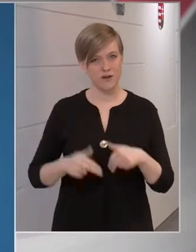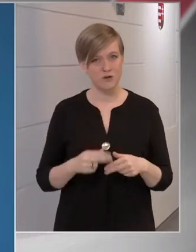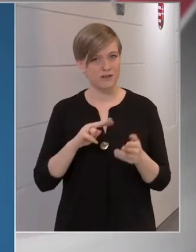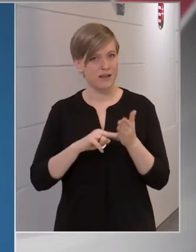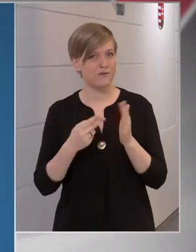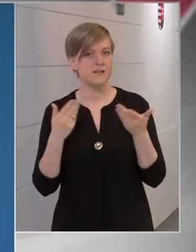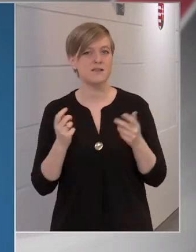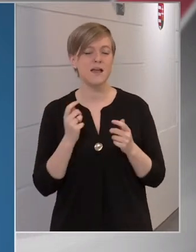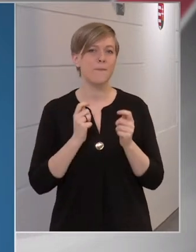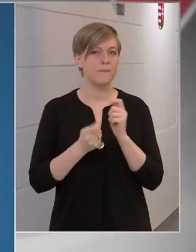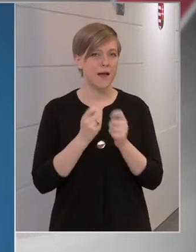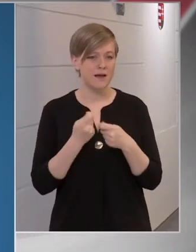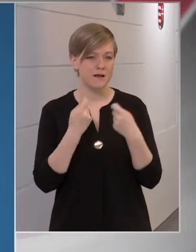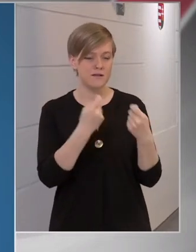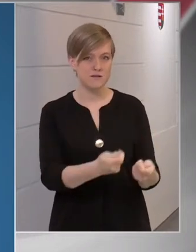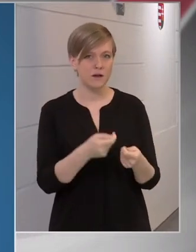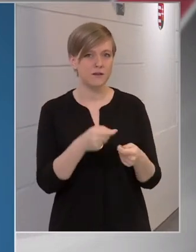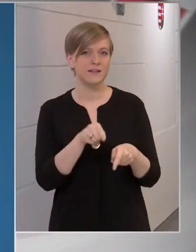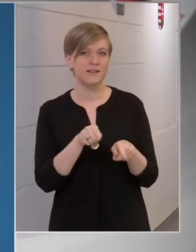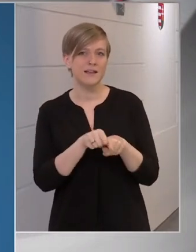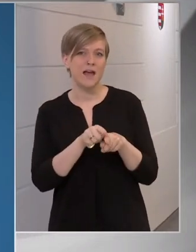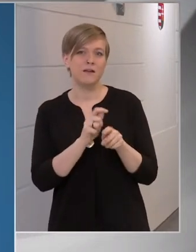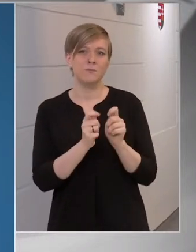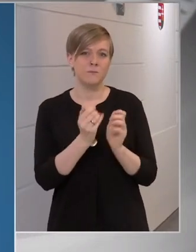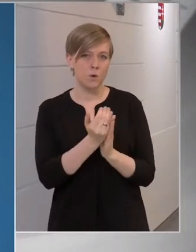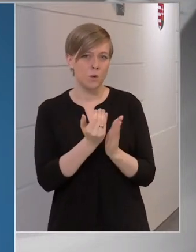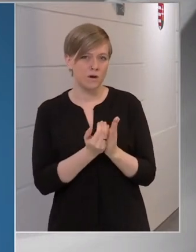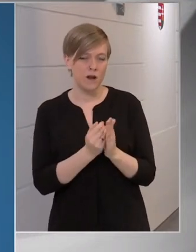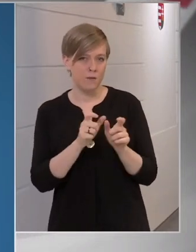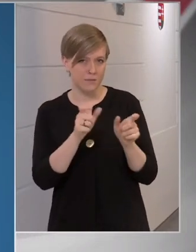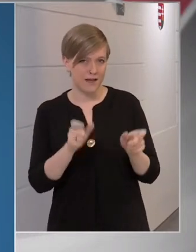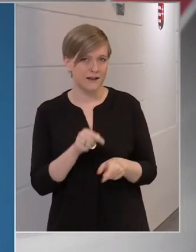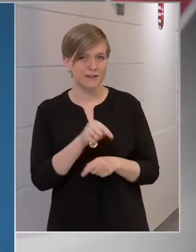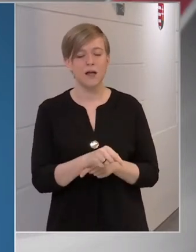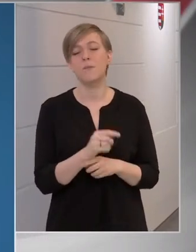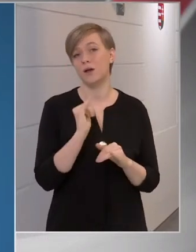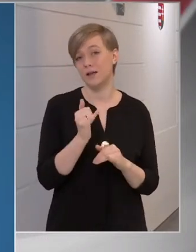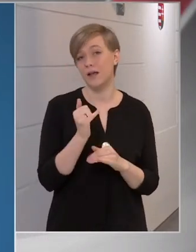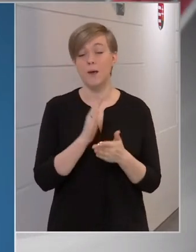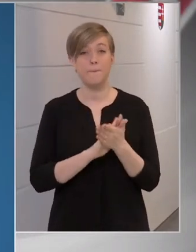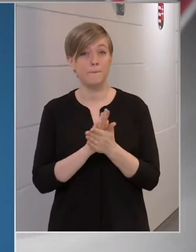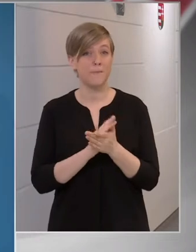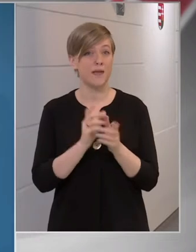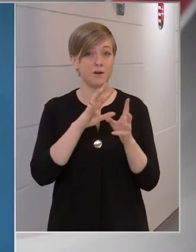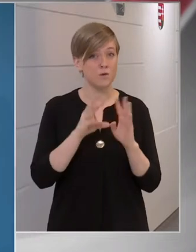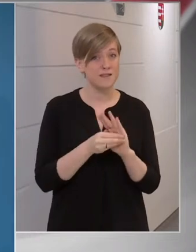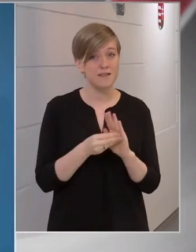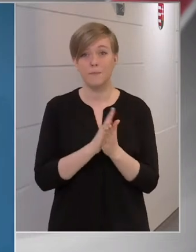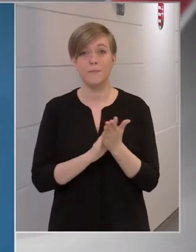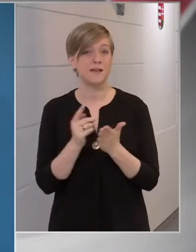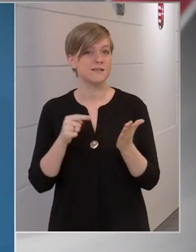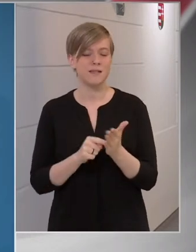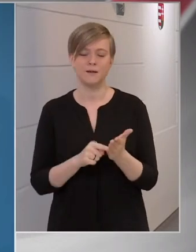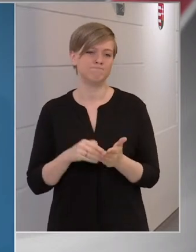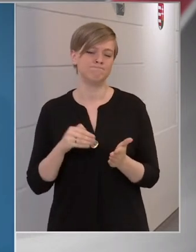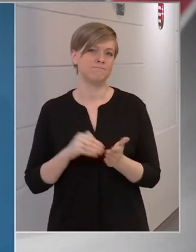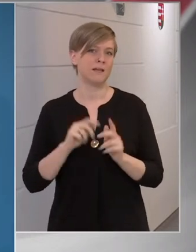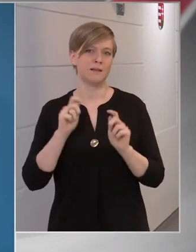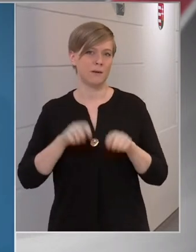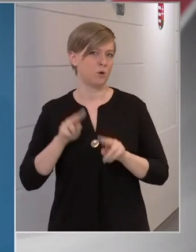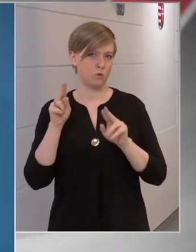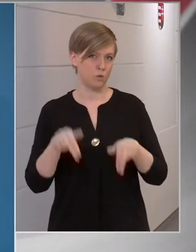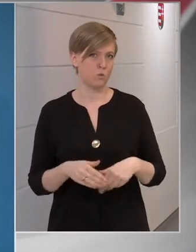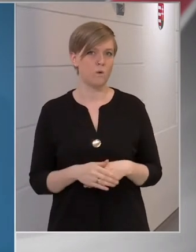pályázatot benyújtani a SUR program fennmaradt keretére, ha igen, akkor milyen összegben és milyen célokra. Nem döntöttünk még róla, itt nem